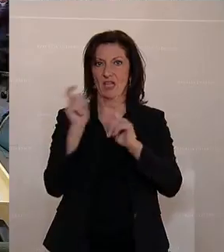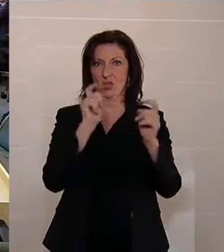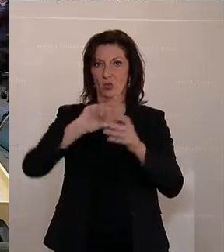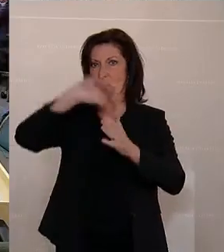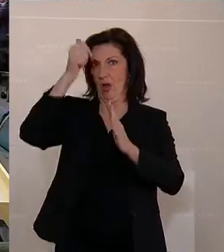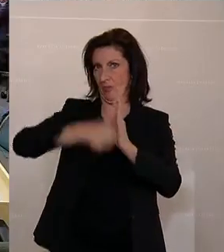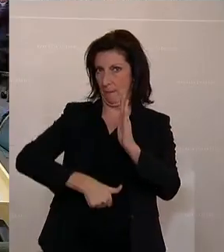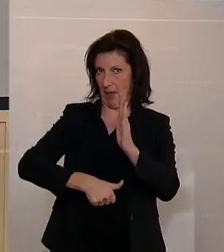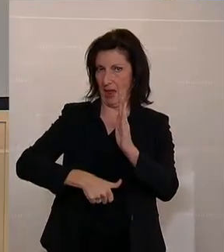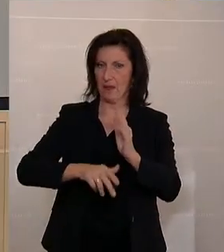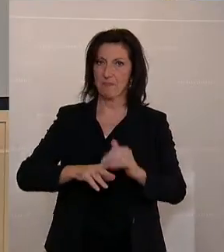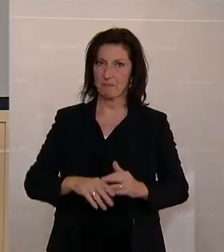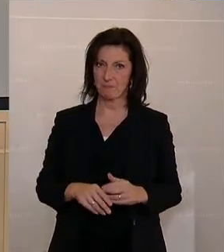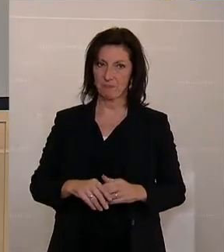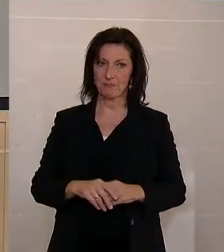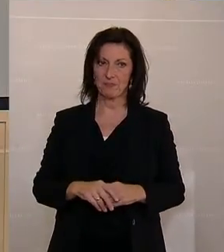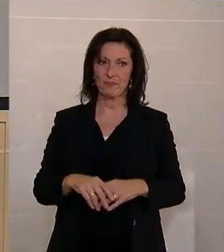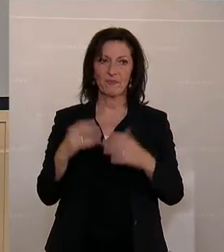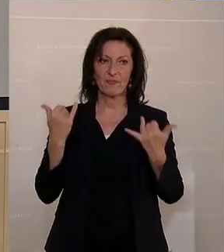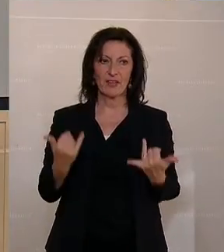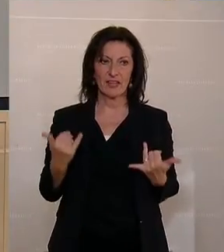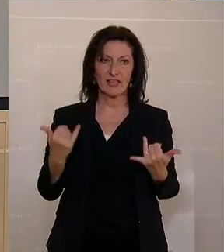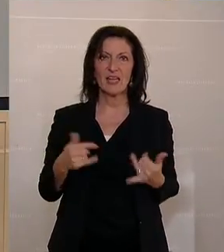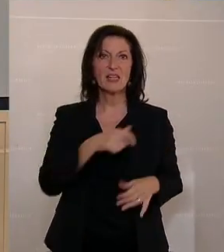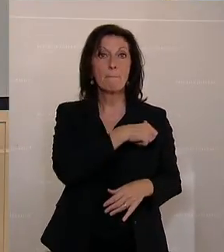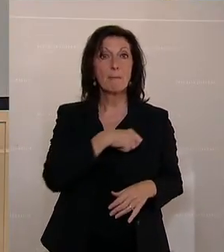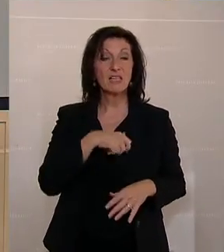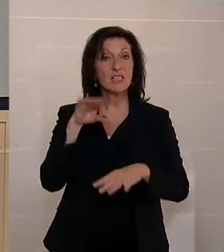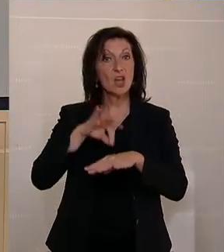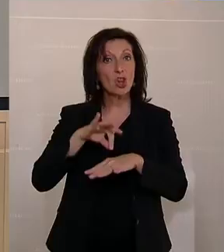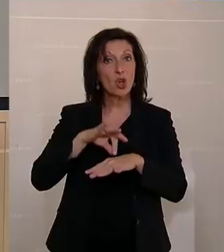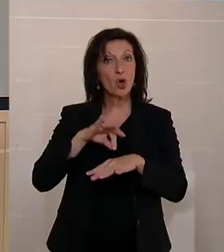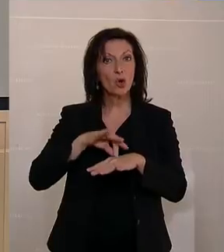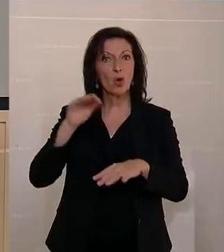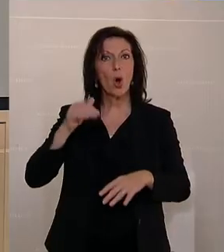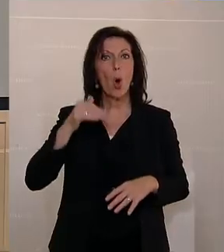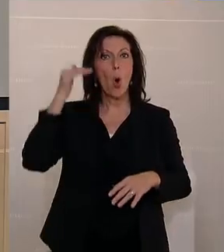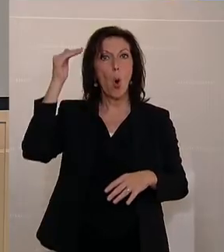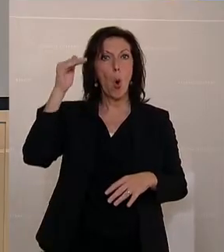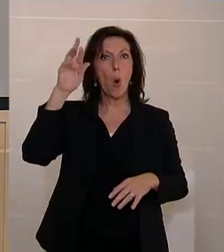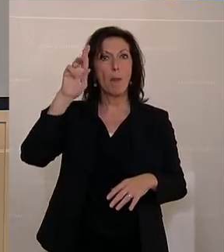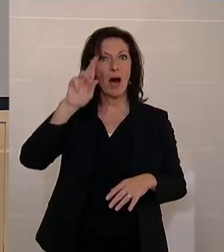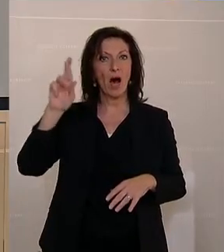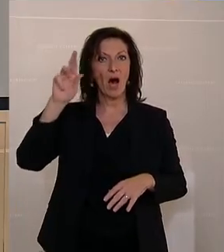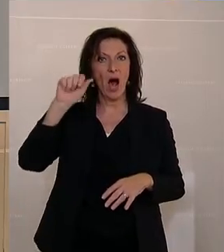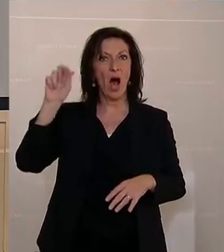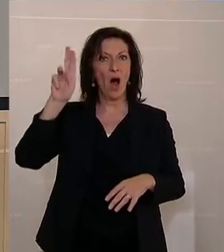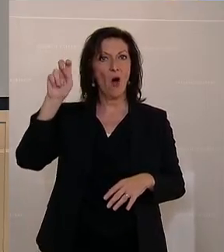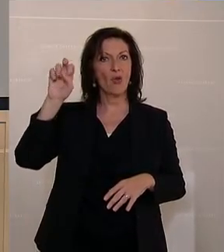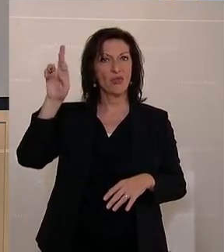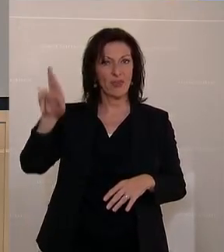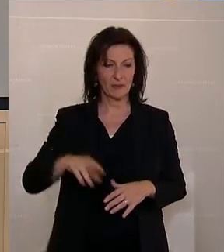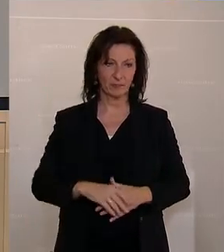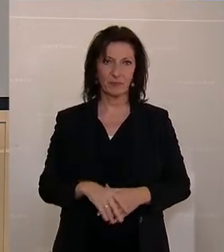Ich erteile nun Mag. Dr. Petra Oberrand das Wort. Bitteschön. Danke,